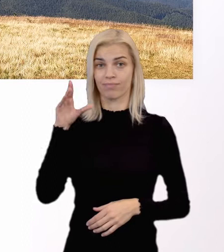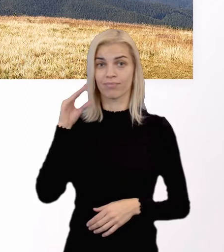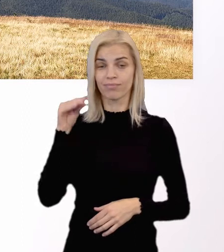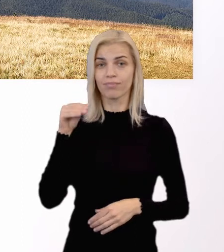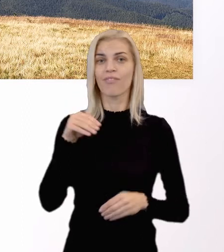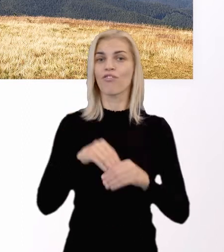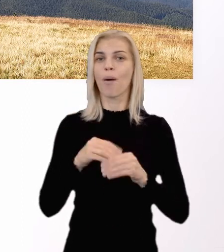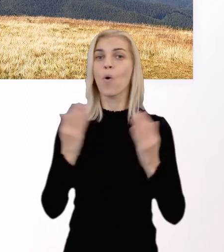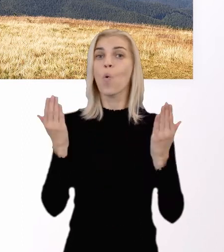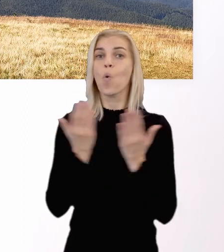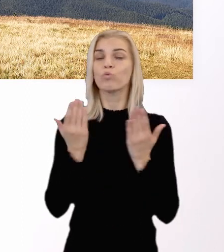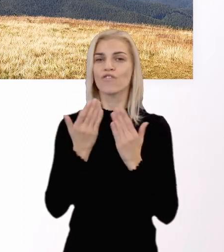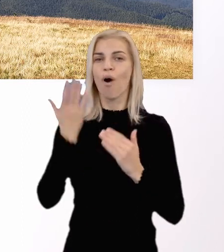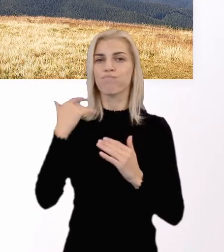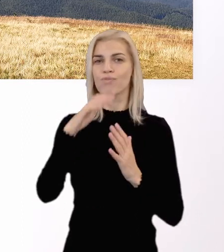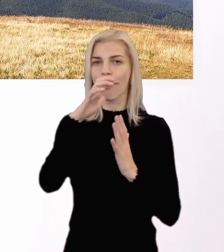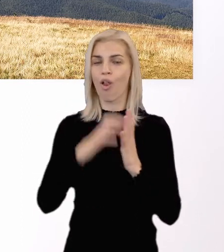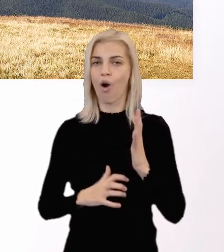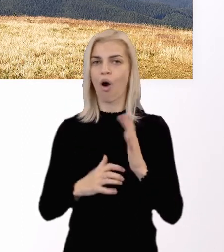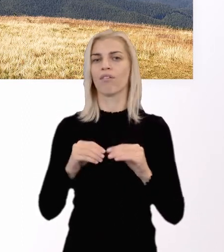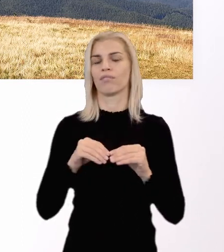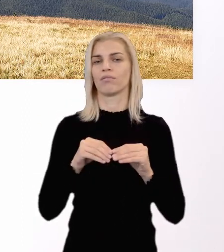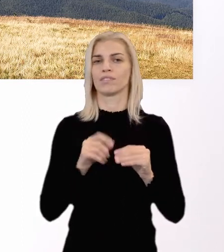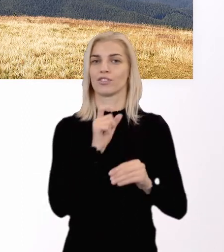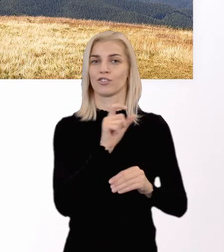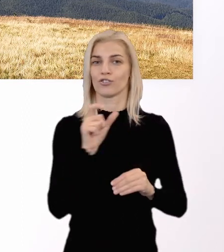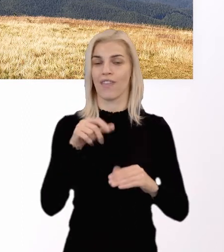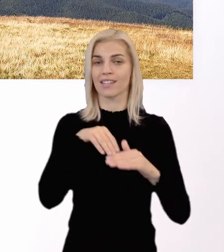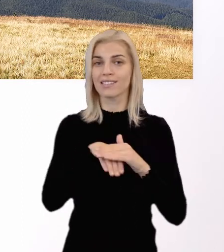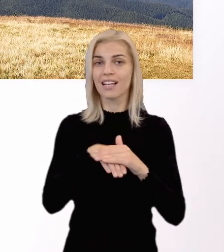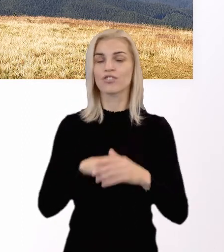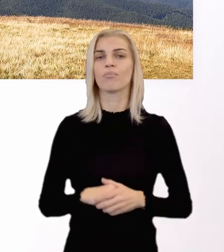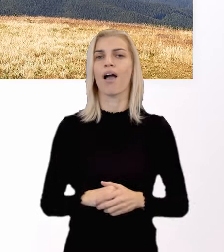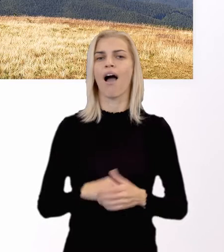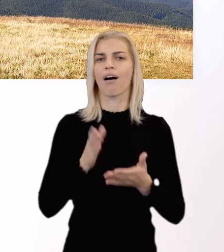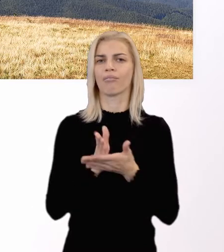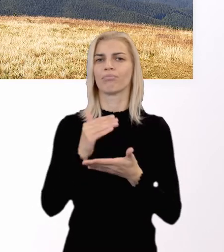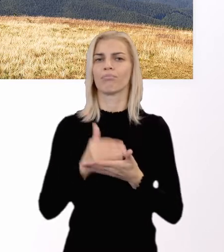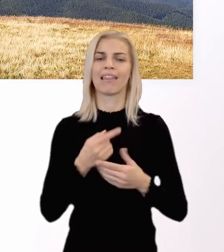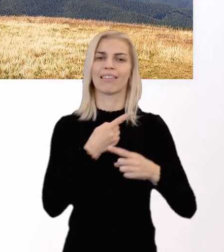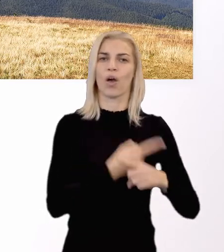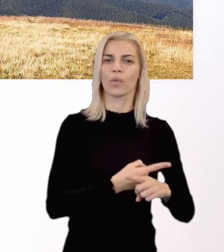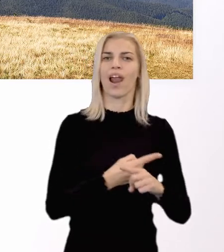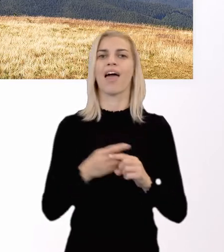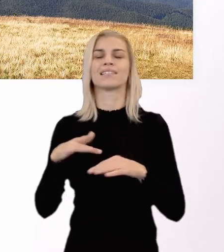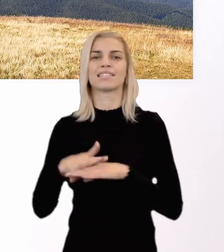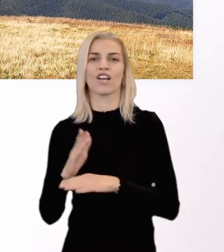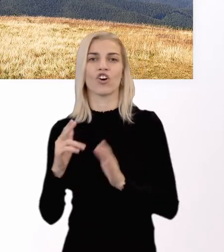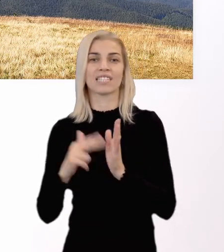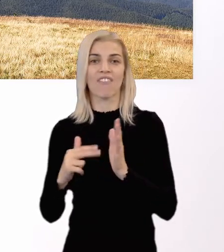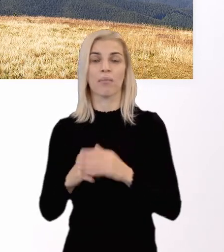toho učíva, ktoré sme spolu prebrali. Niečo zo slovnej zásoby, niečo z delenia slov, citovo zafarbených, neutrálnych, spisovných,